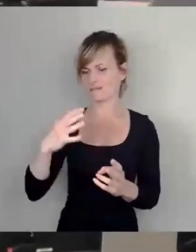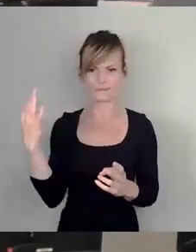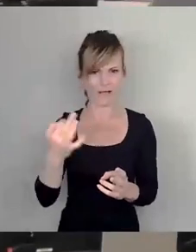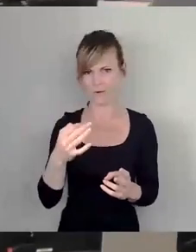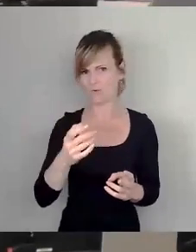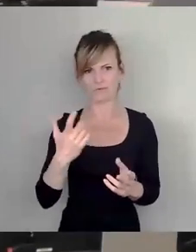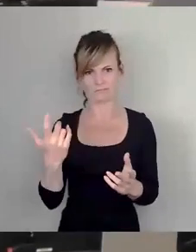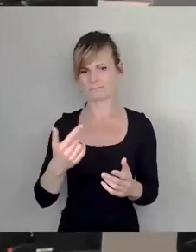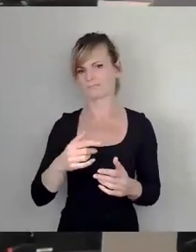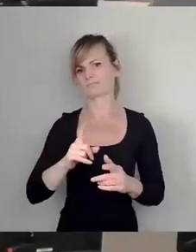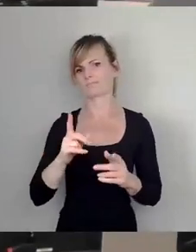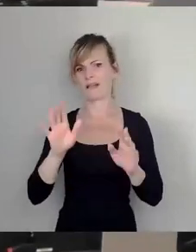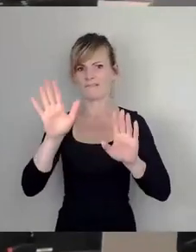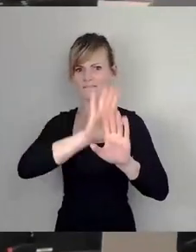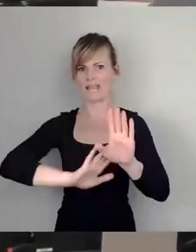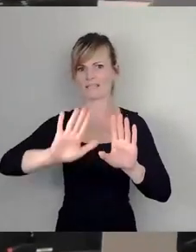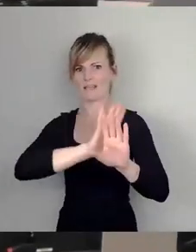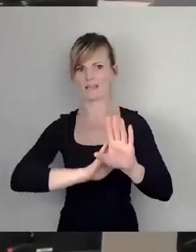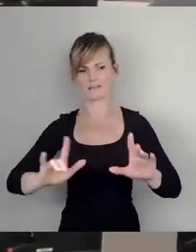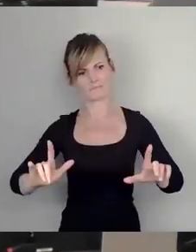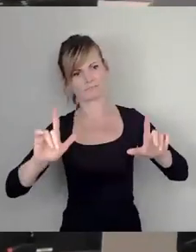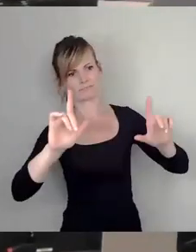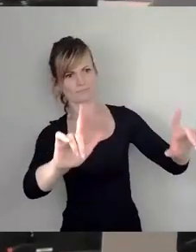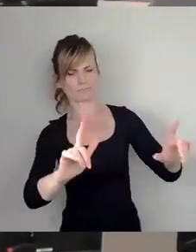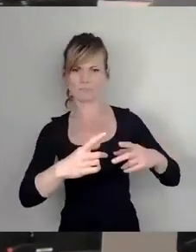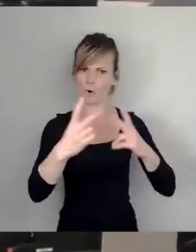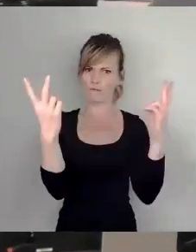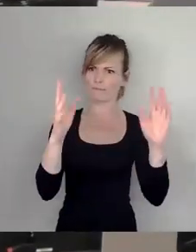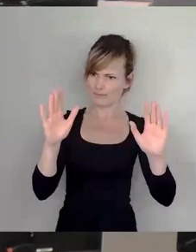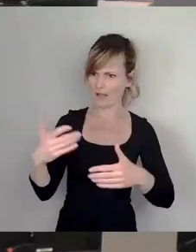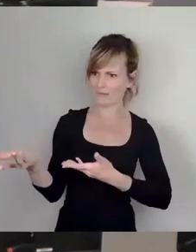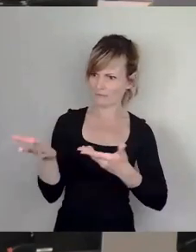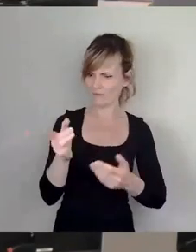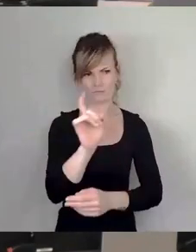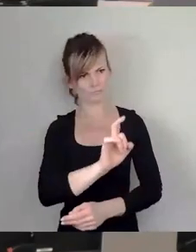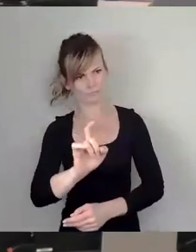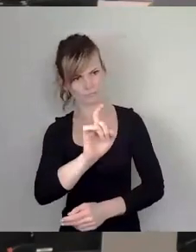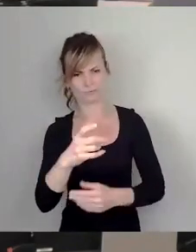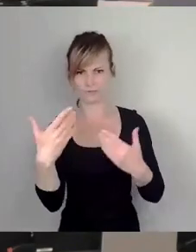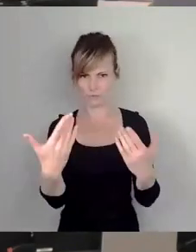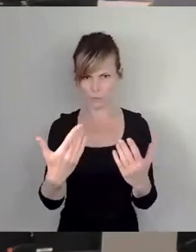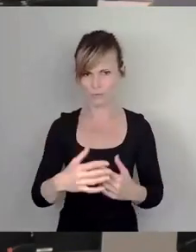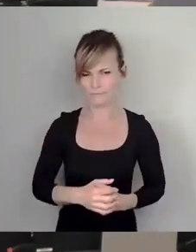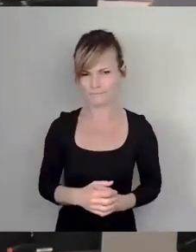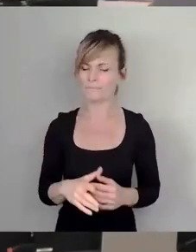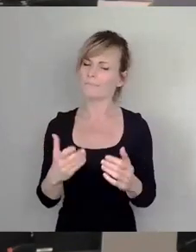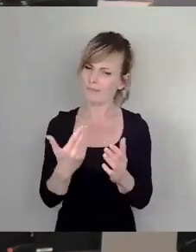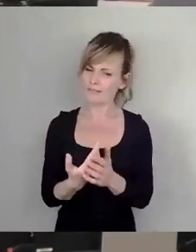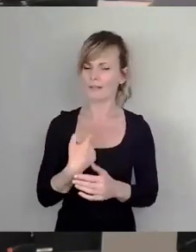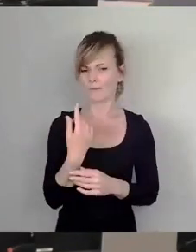Und auch genauso sehe ich das hier. Deswegen sind wir ja aufgerufen, uns da auch engagiert daran zu beteiligen.